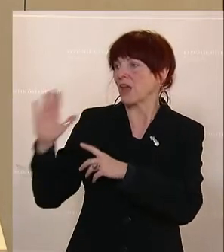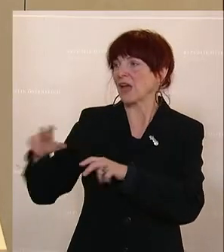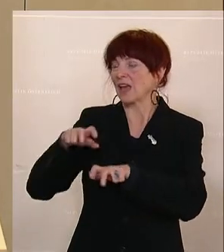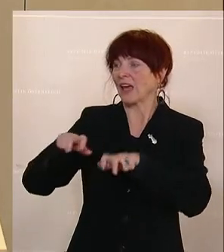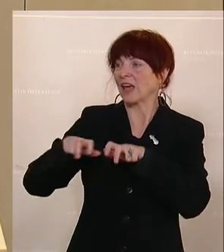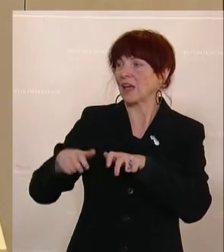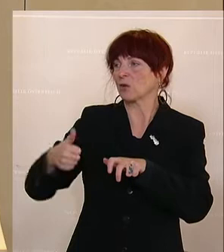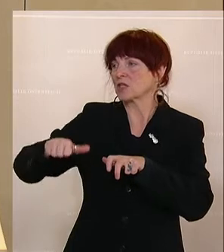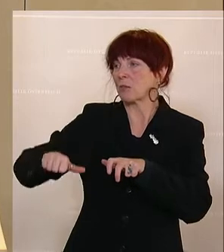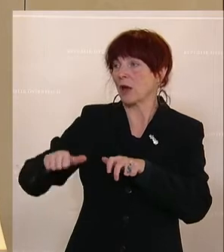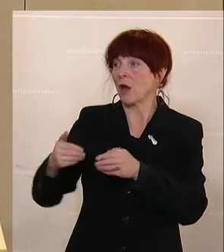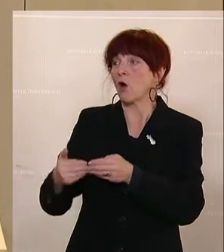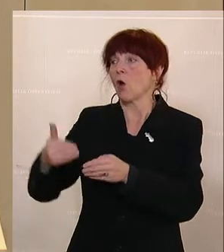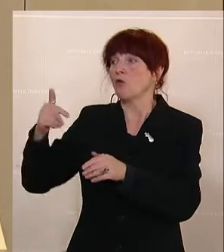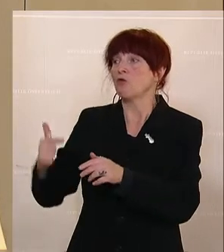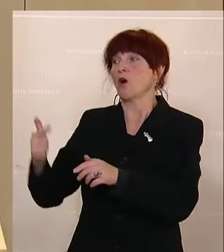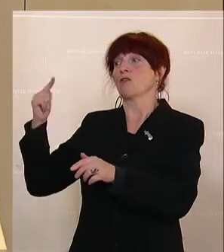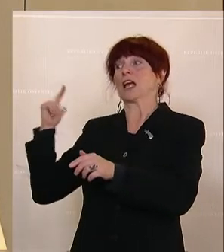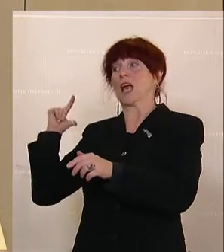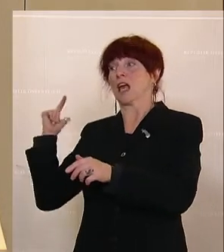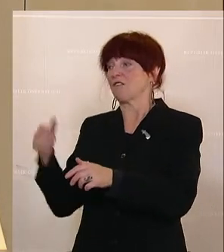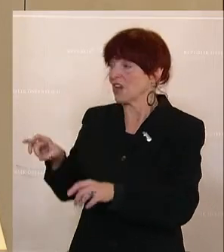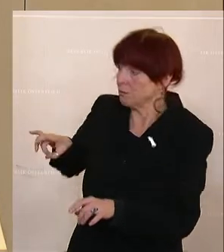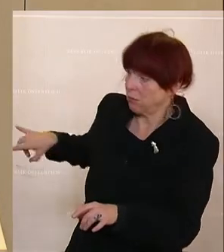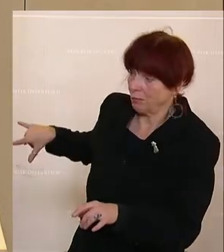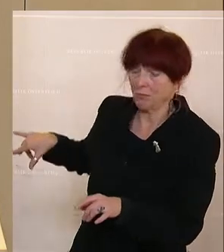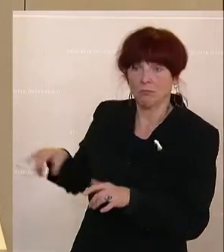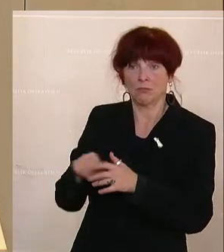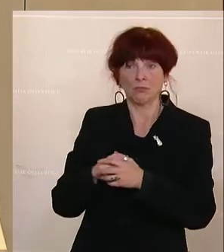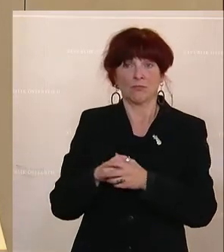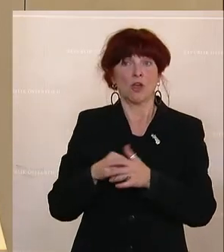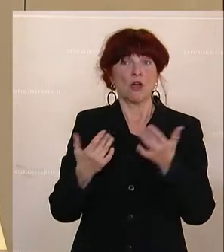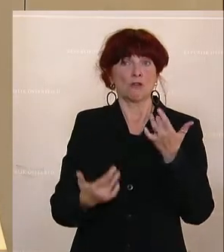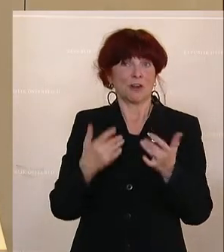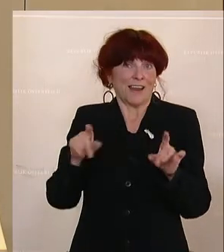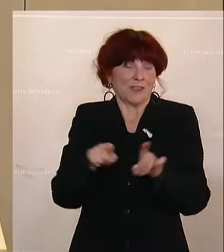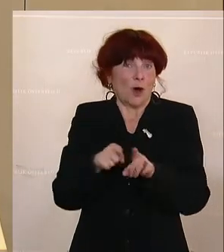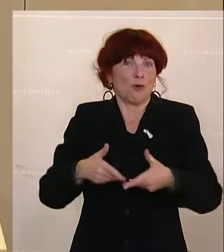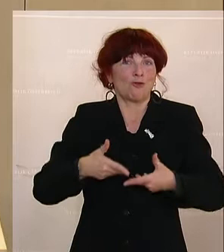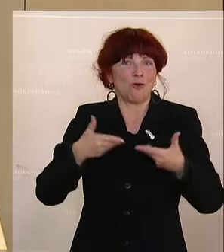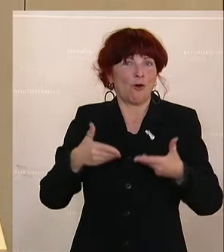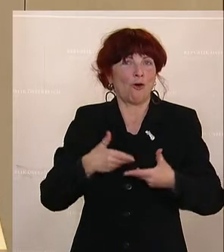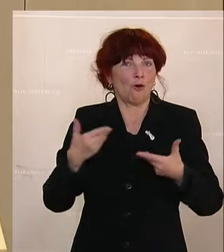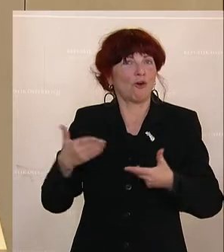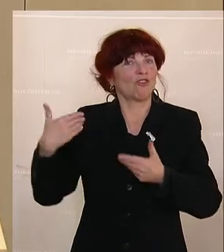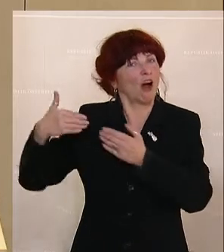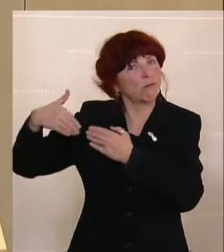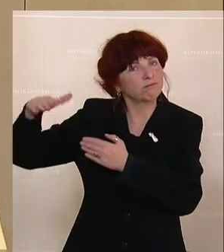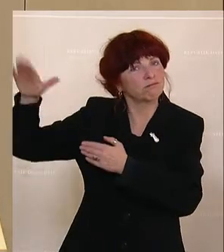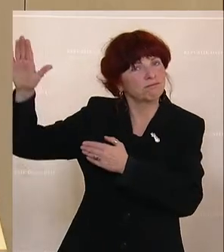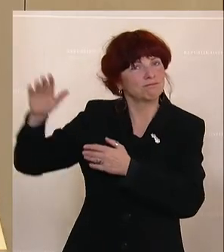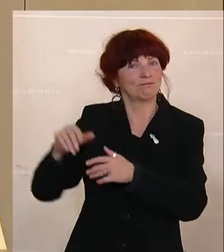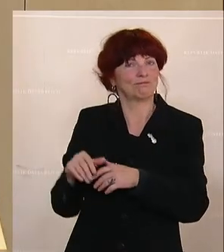darin, seinen Vorvorgänger irgendwie loszuwerden. Also vielleicht war er da auch froh drüber, dass der ja jetzt der Platz gemacht hat